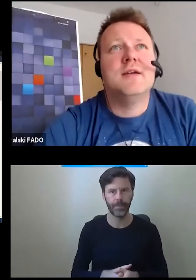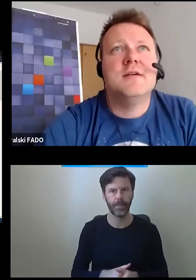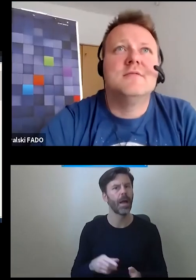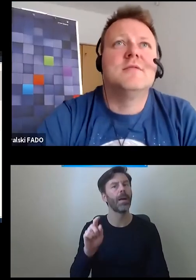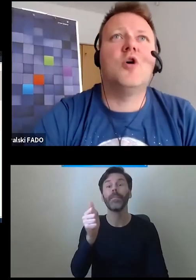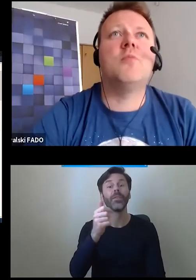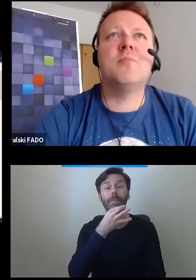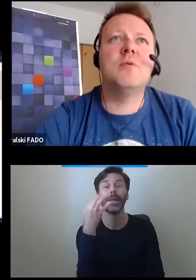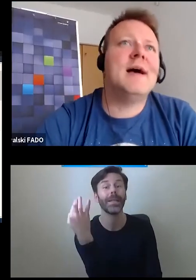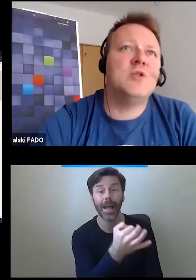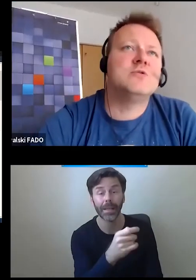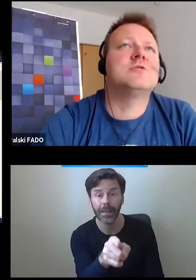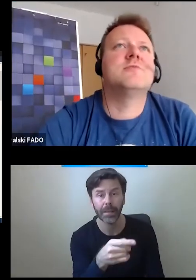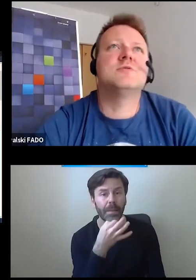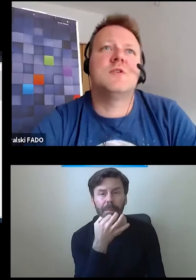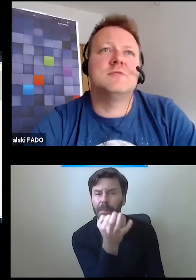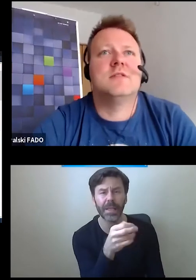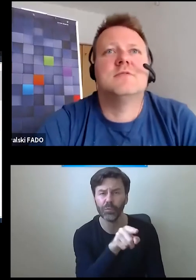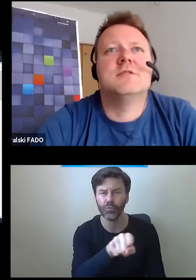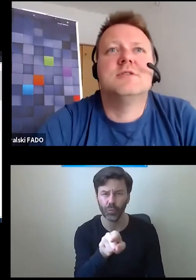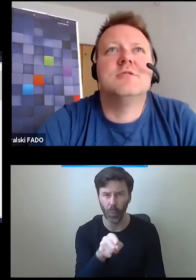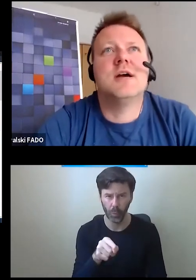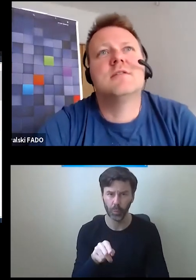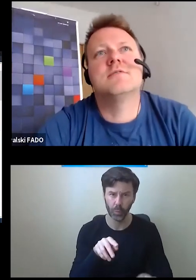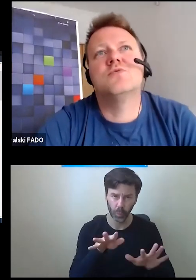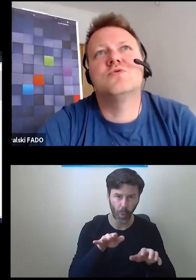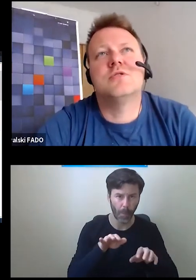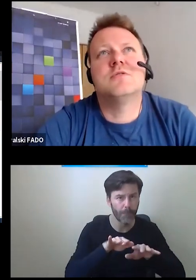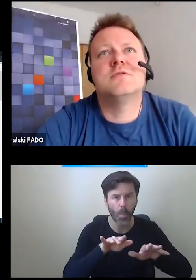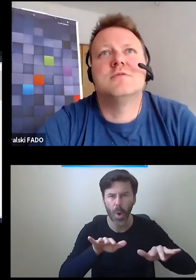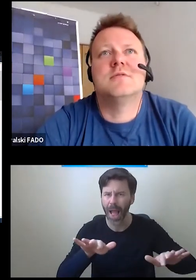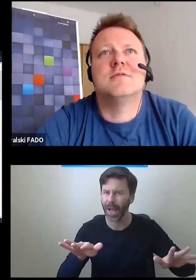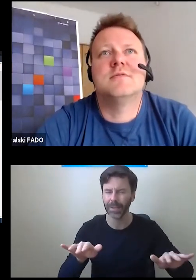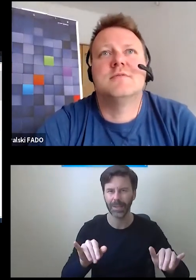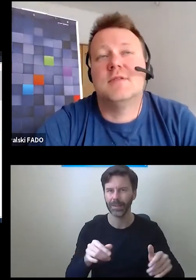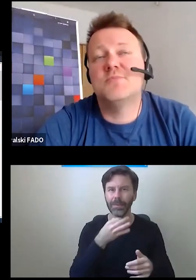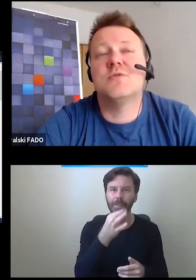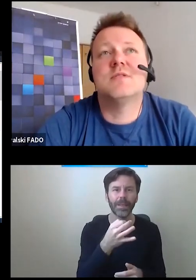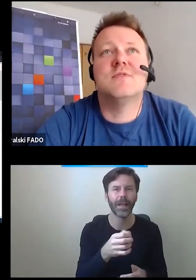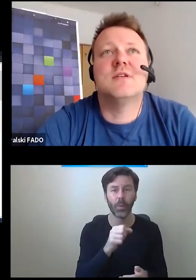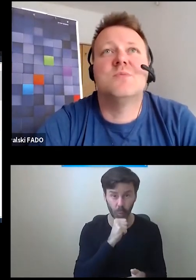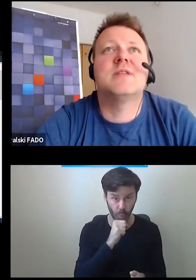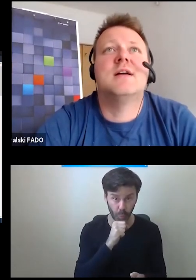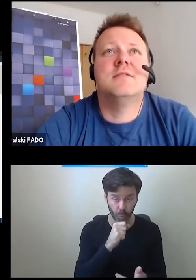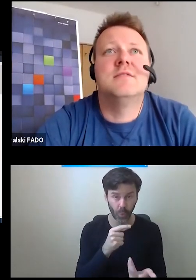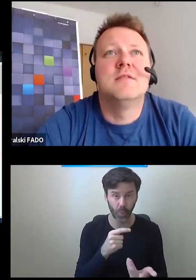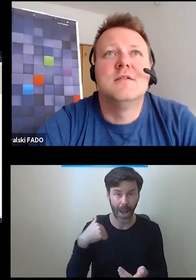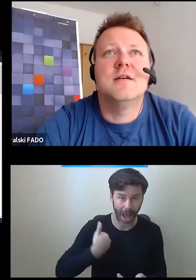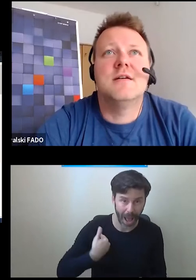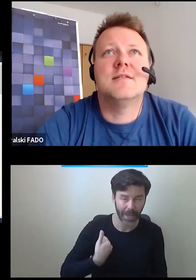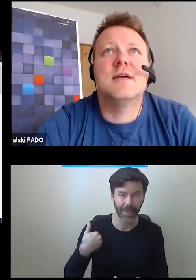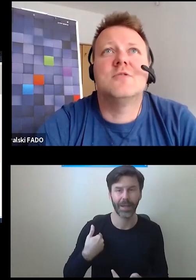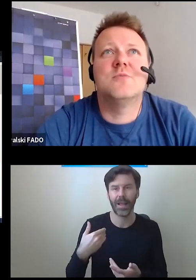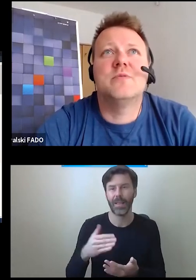pytanie o popularność tych rozwiązań, to znaczy jak dużo na przykład w Wielkiej Brytanii